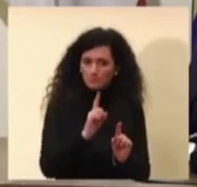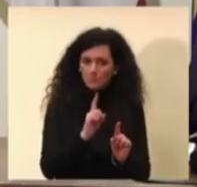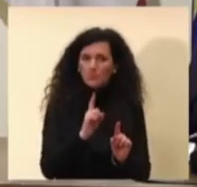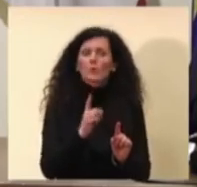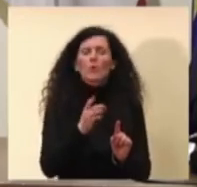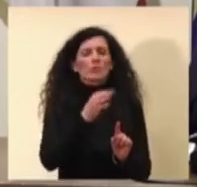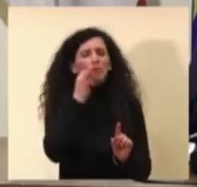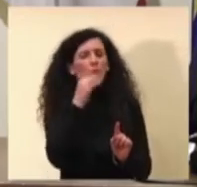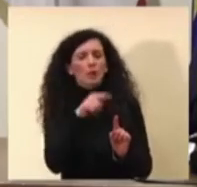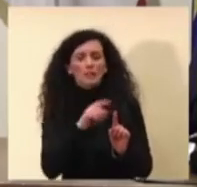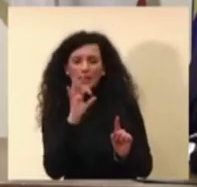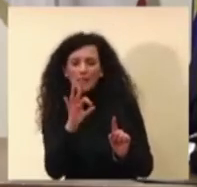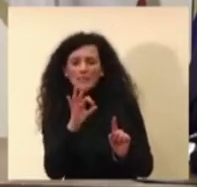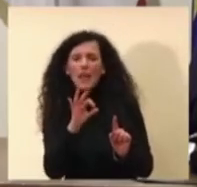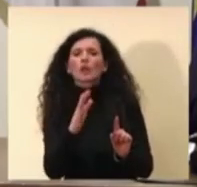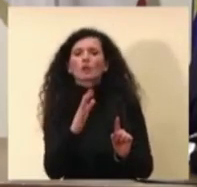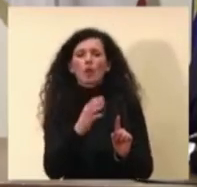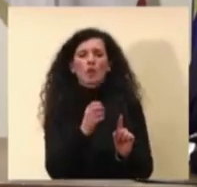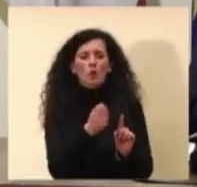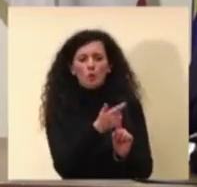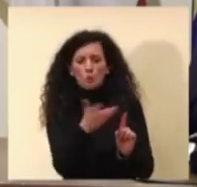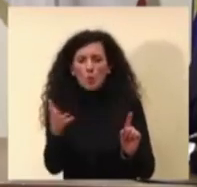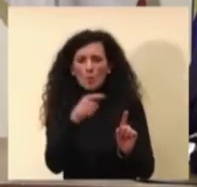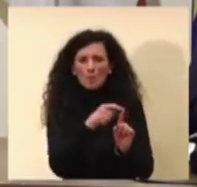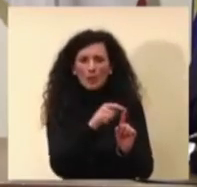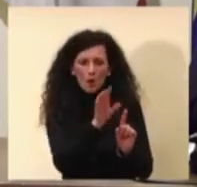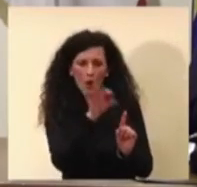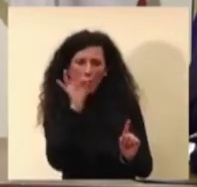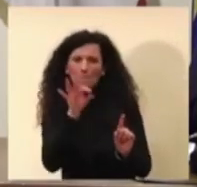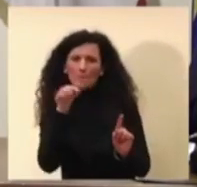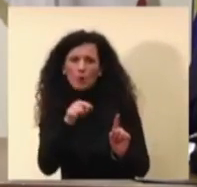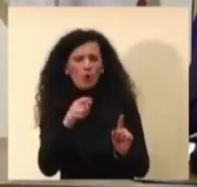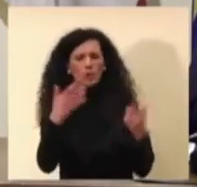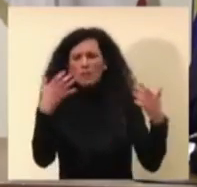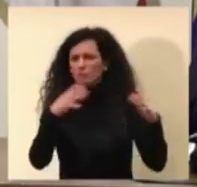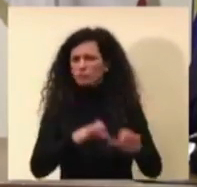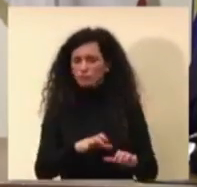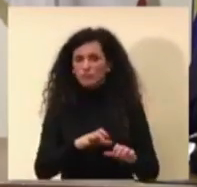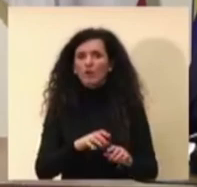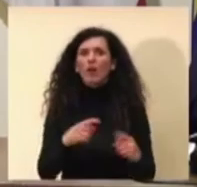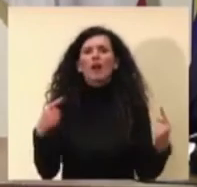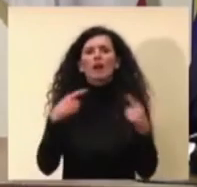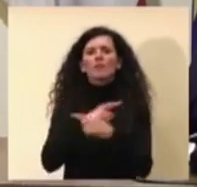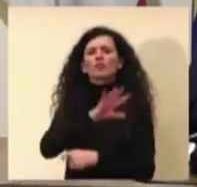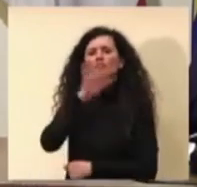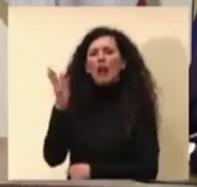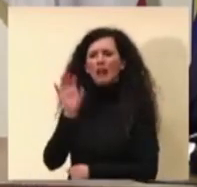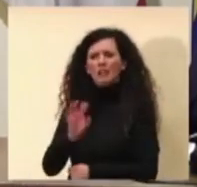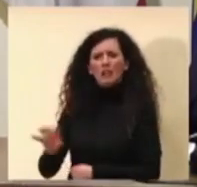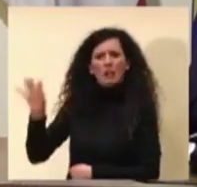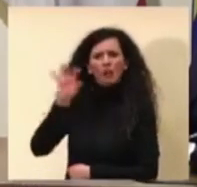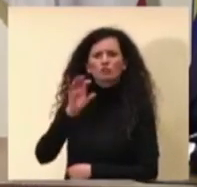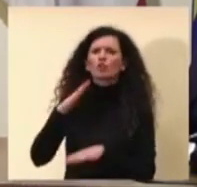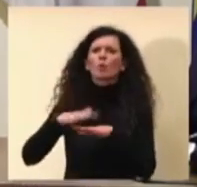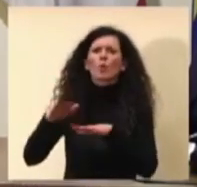molto ridotto dopodiché due regioni hanno utilizzato un metodo diverso